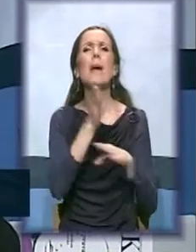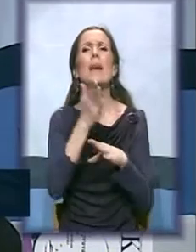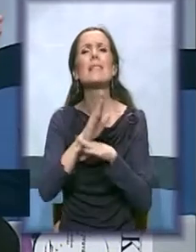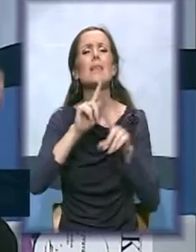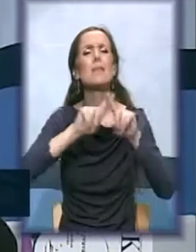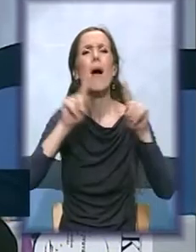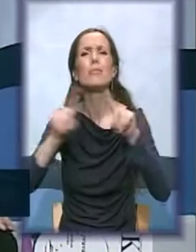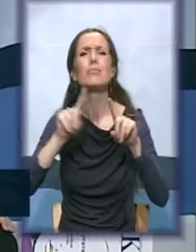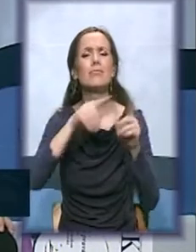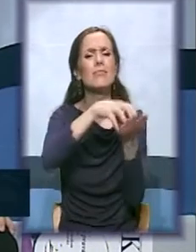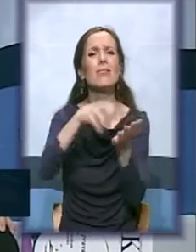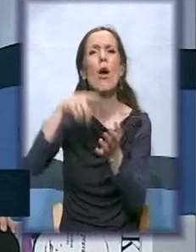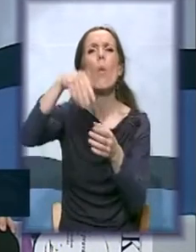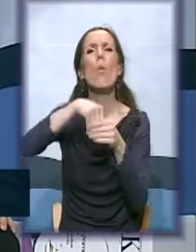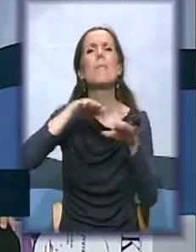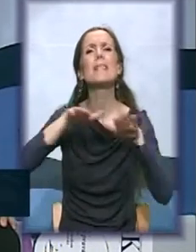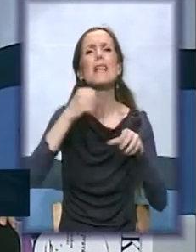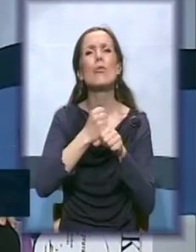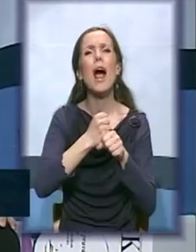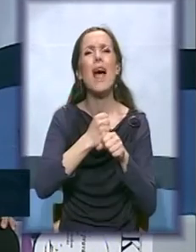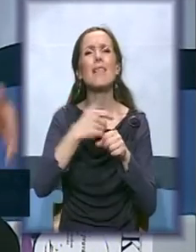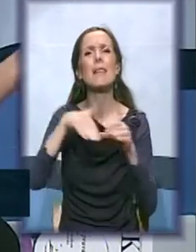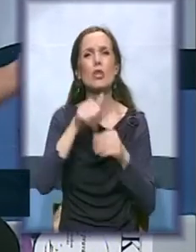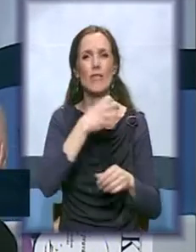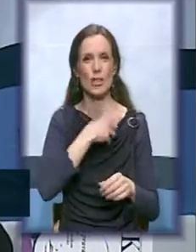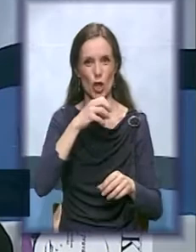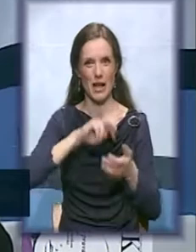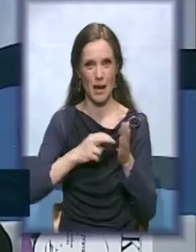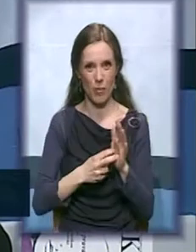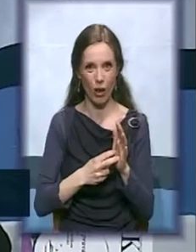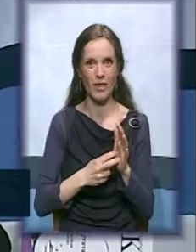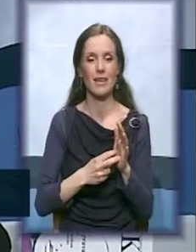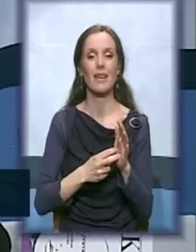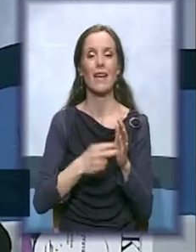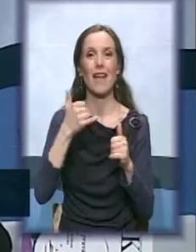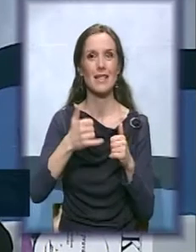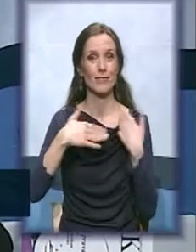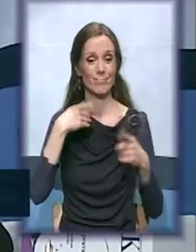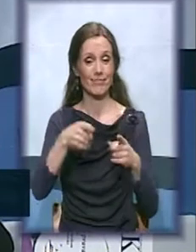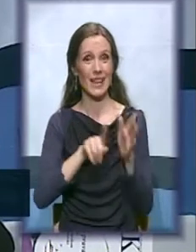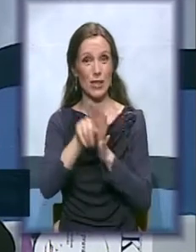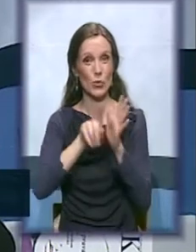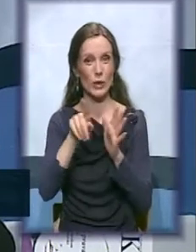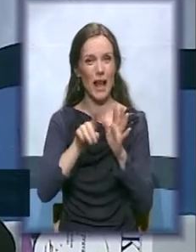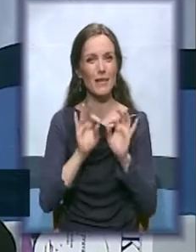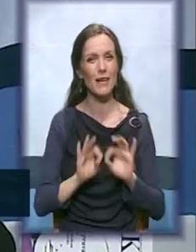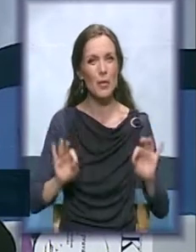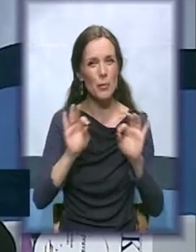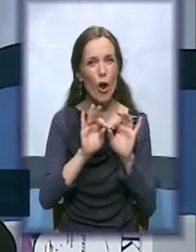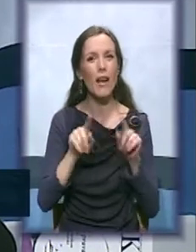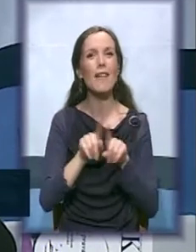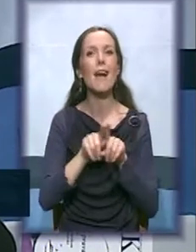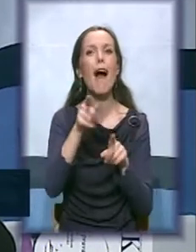pošljavanje i socijalne politike, ono što sada jeste radost i sve što su rezultati projekata kao podrška porodici,